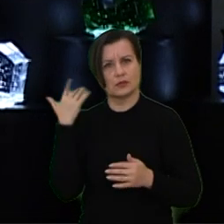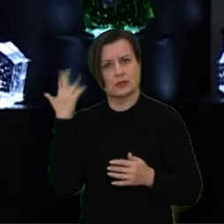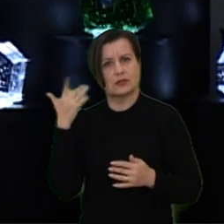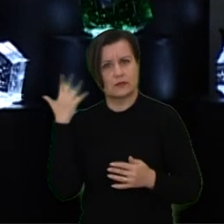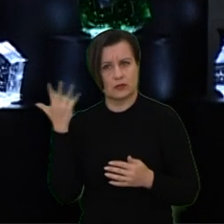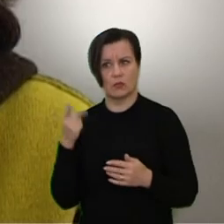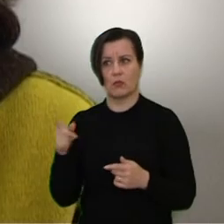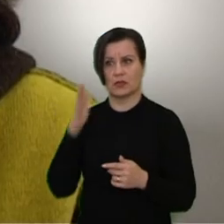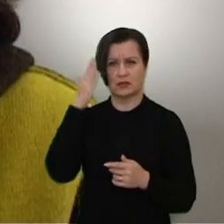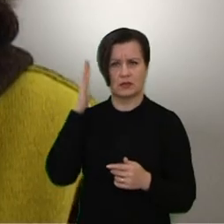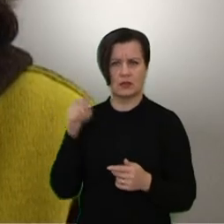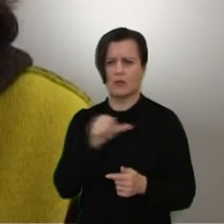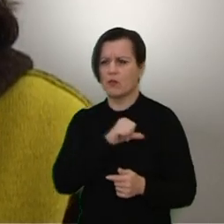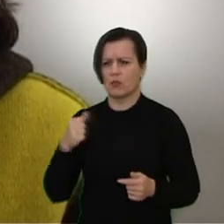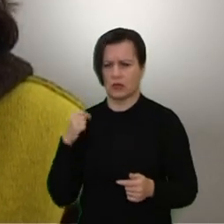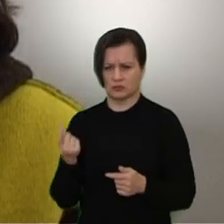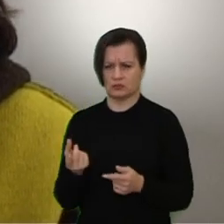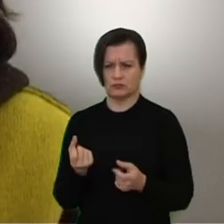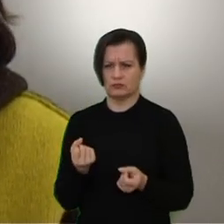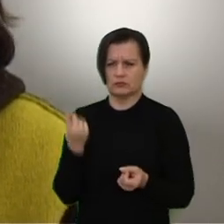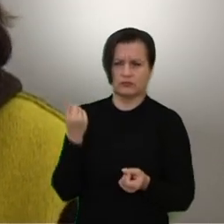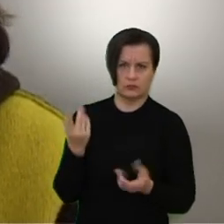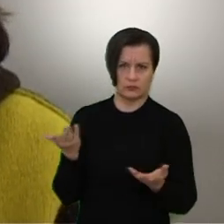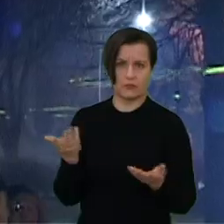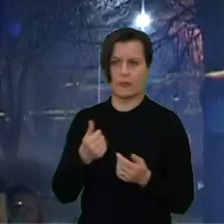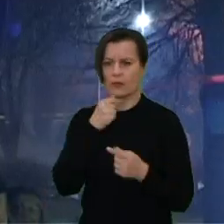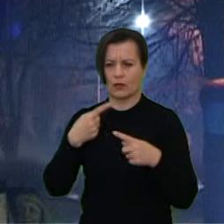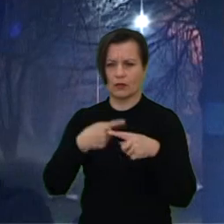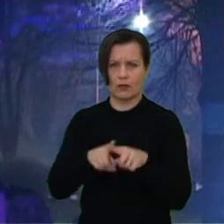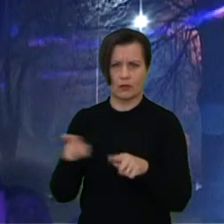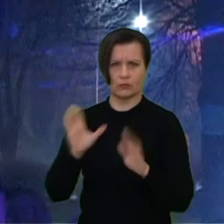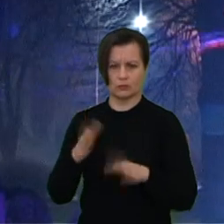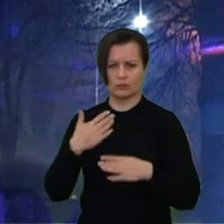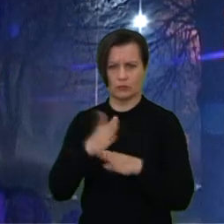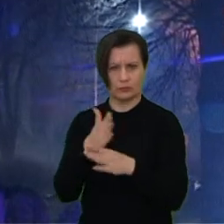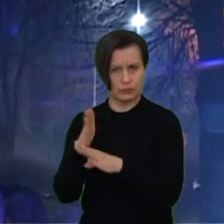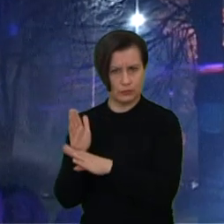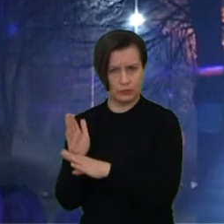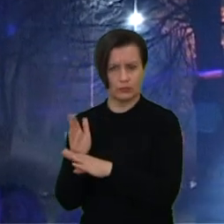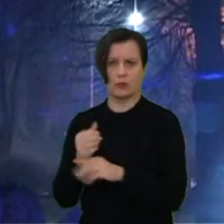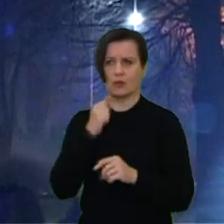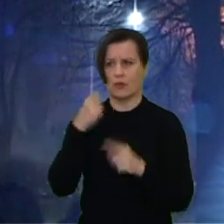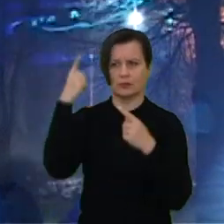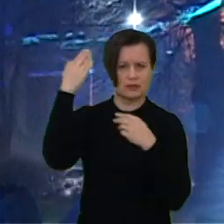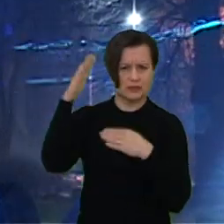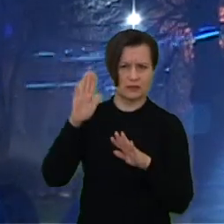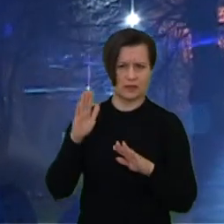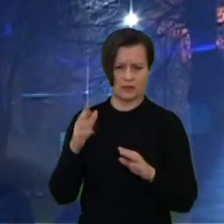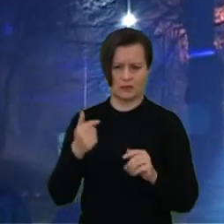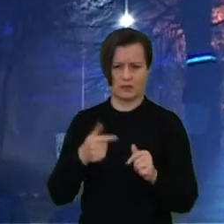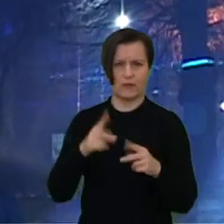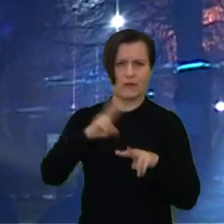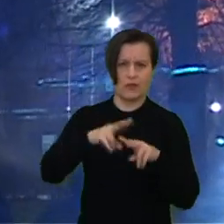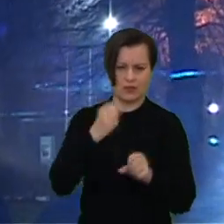kaip tu įsivaizduoji, bet stiklas dažniausiai parekomenduoja savo variantų. Būna aišku, kad dėl technologinių niuansų